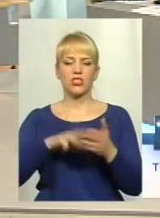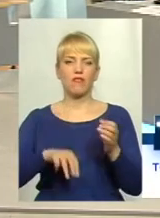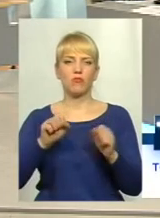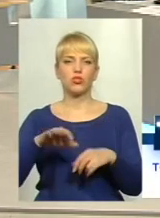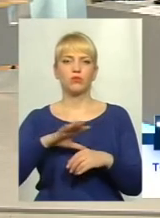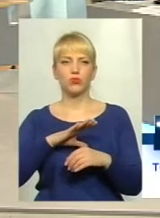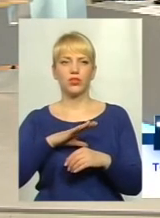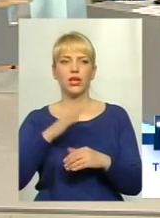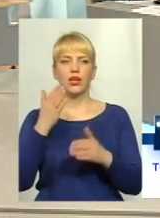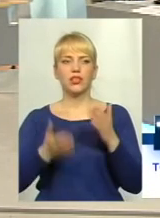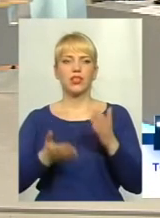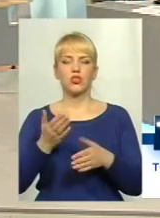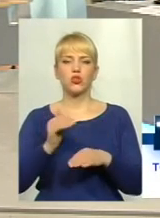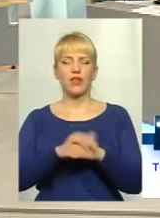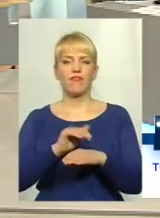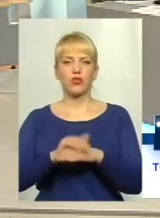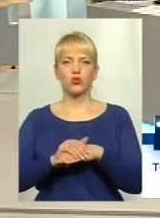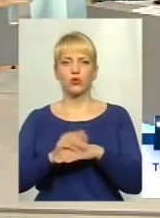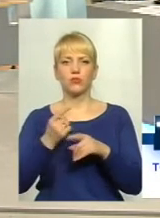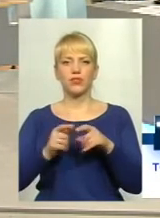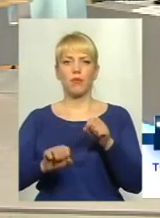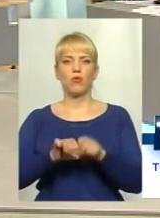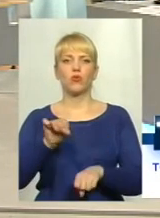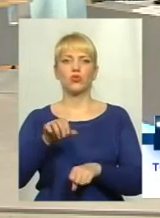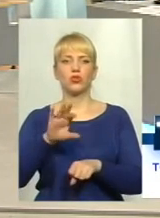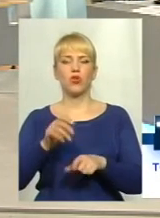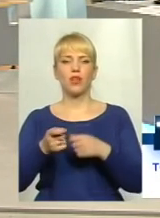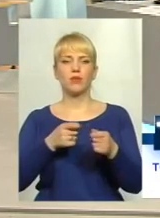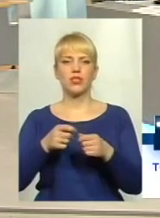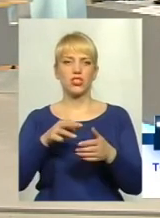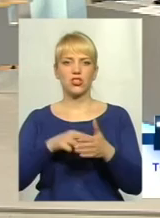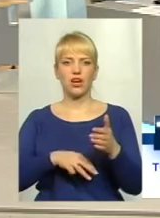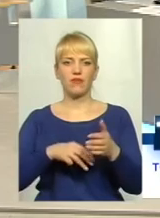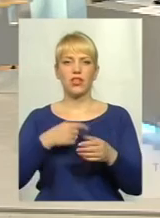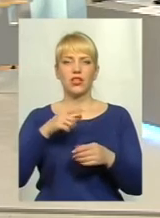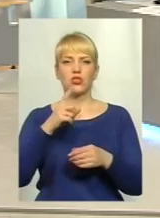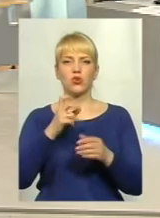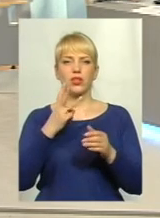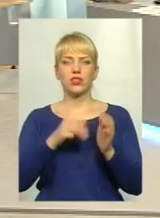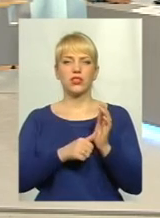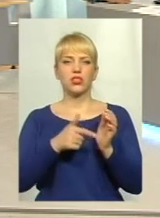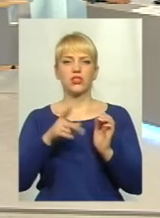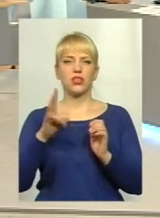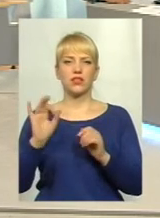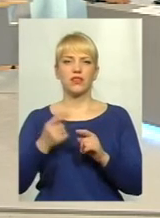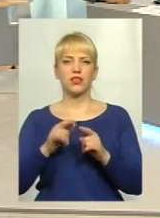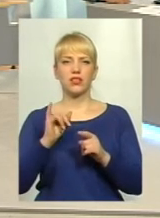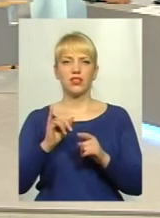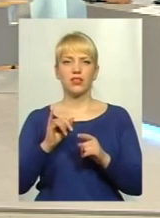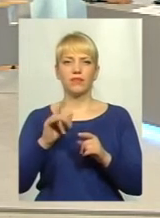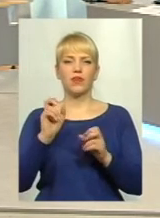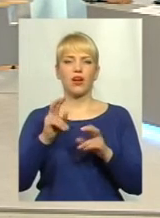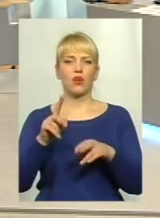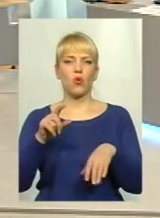штраф може бути, якщо зафіксуємо дане порушення, то адміністративний штраф, я зазначив, що 136 гривень, нібито укусик комара, так.